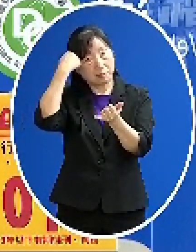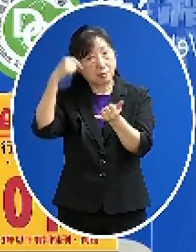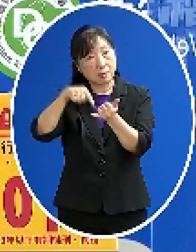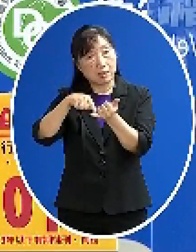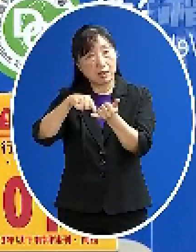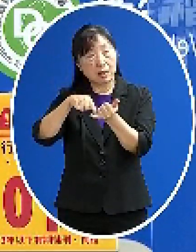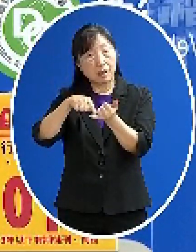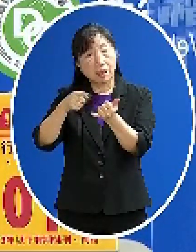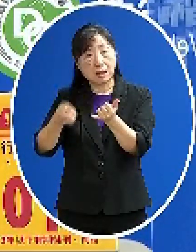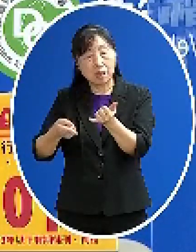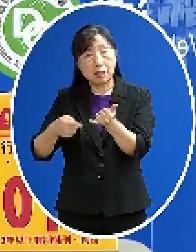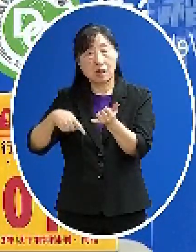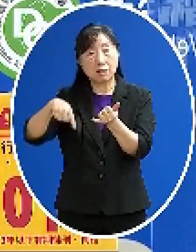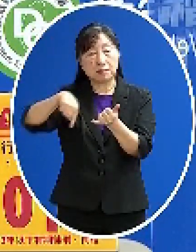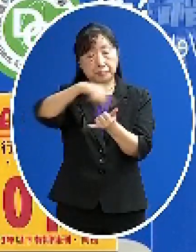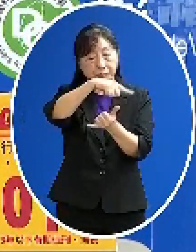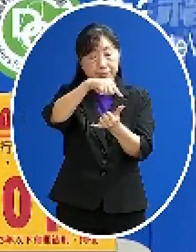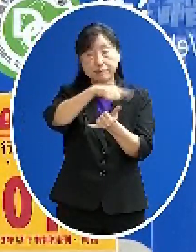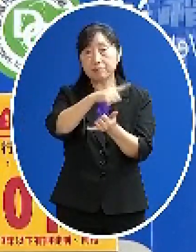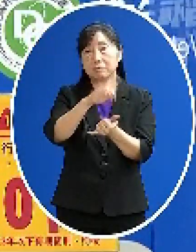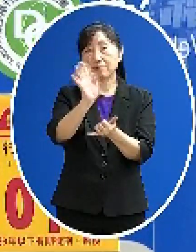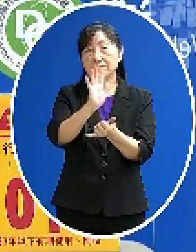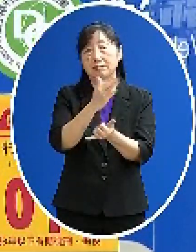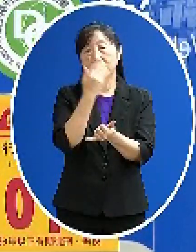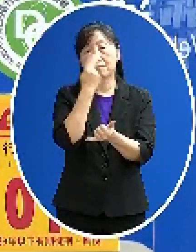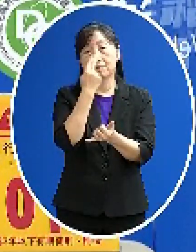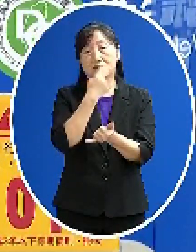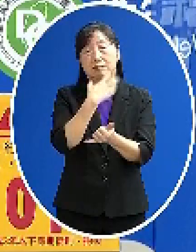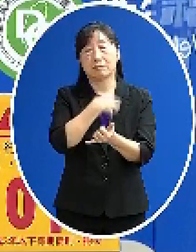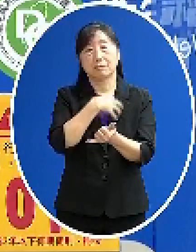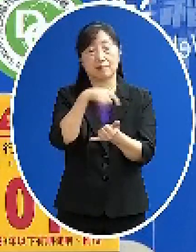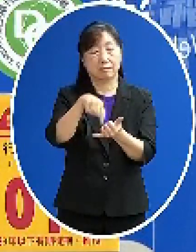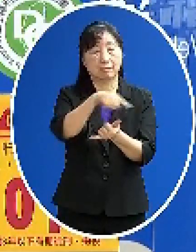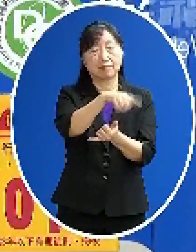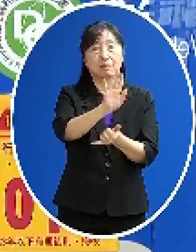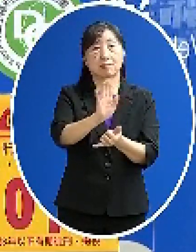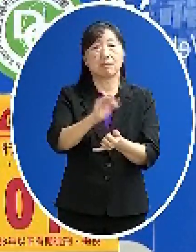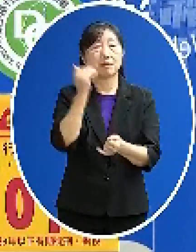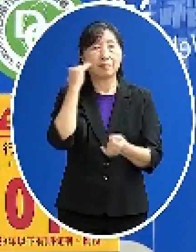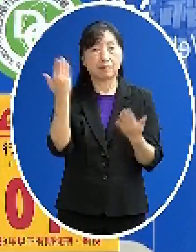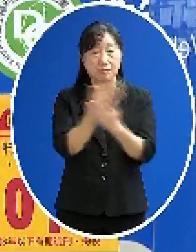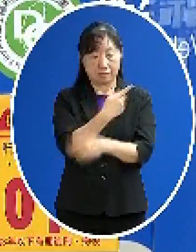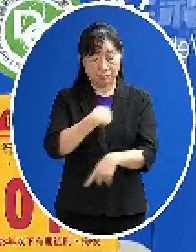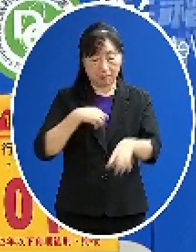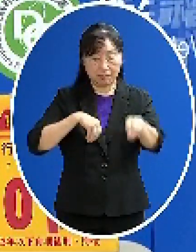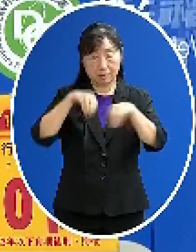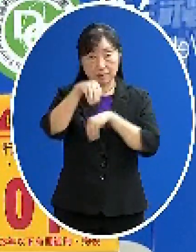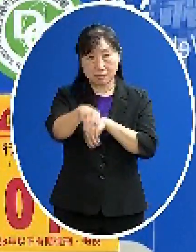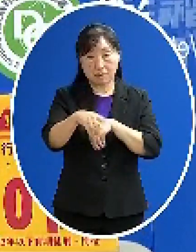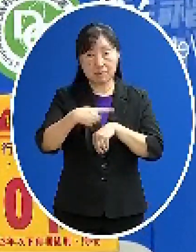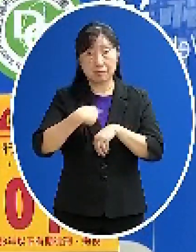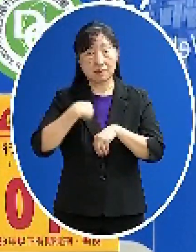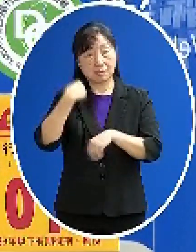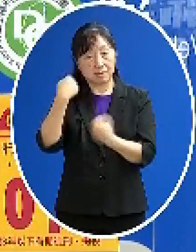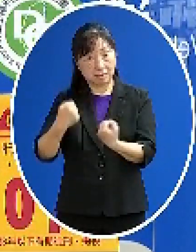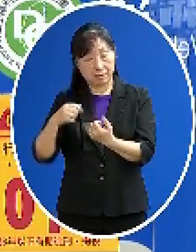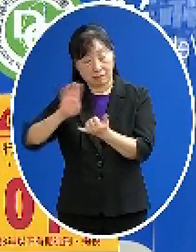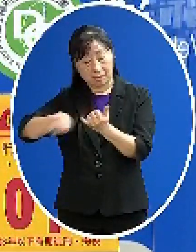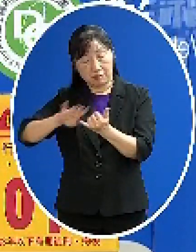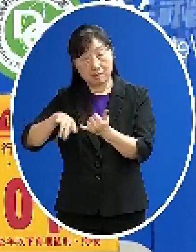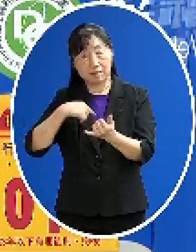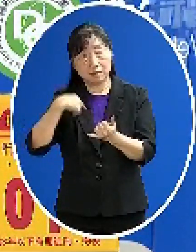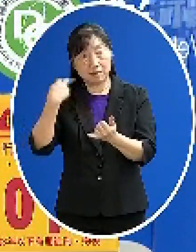不要進到風險的區域那如果是我的話那我既然已經在南部 我就不會故意跑過來